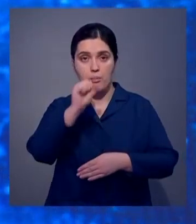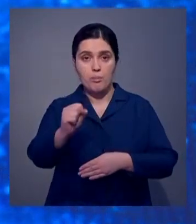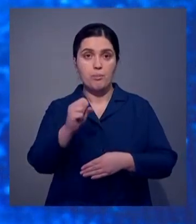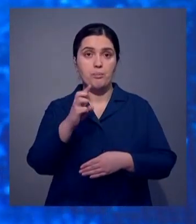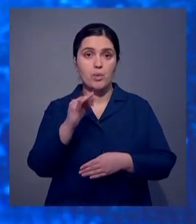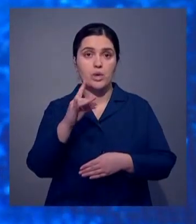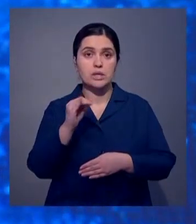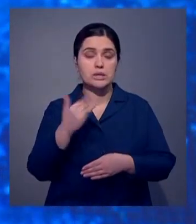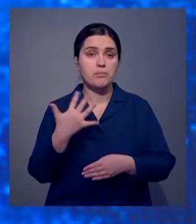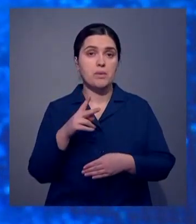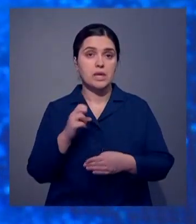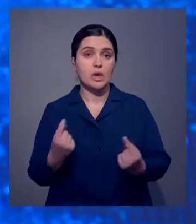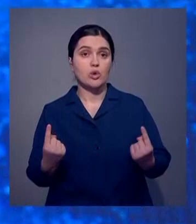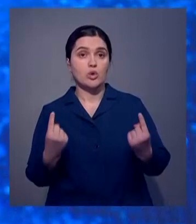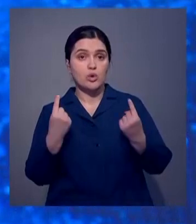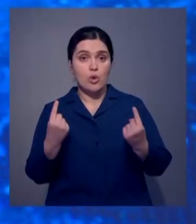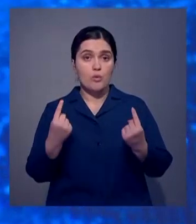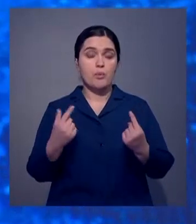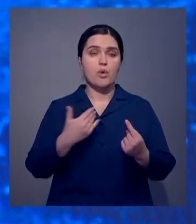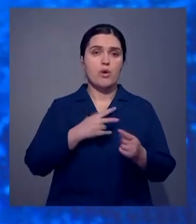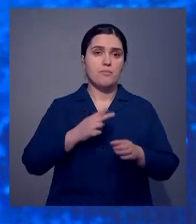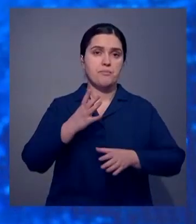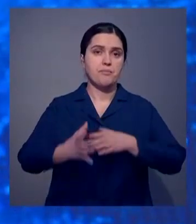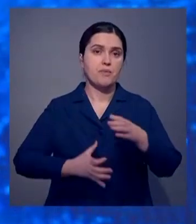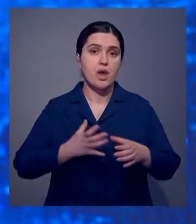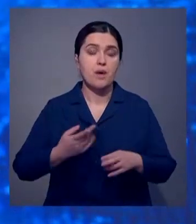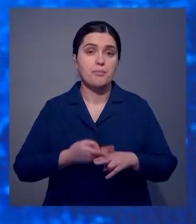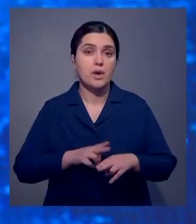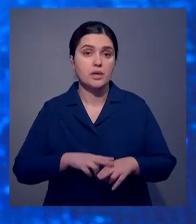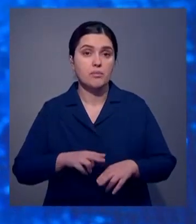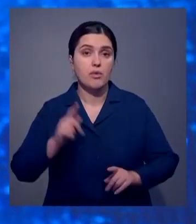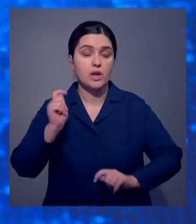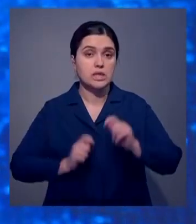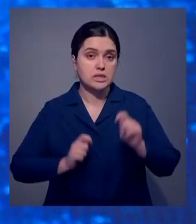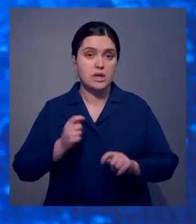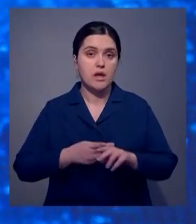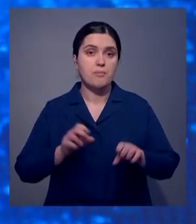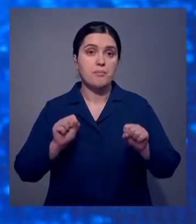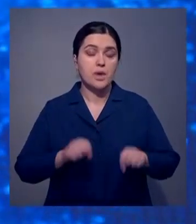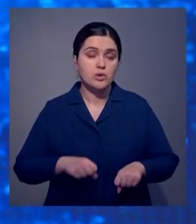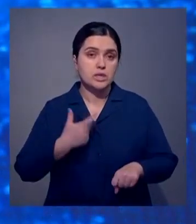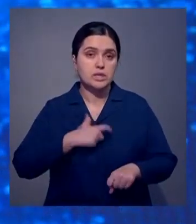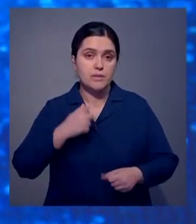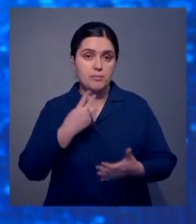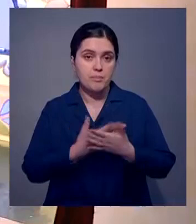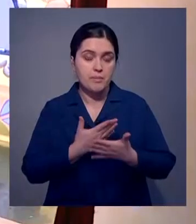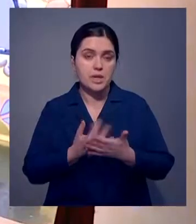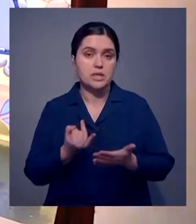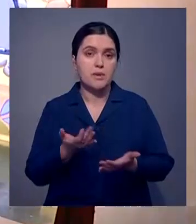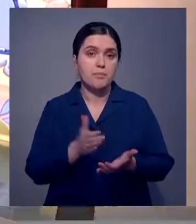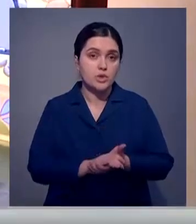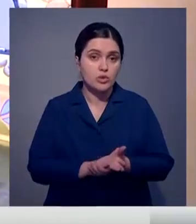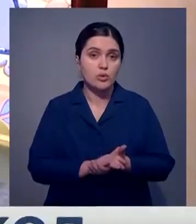свой полувековой юбилей и не желает отставать от ведущих мировых традиций. Поэтому проведение фестиваля – это возможность и себя